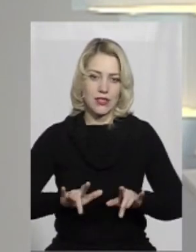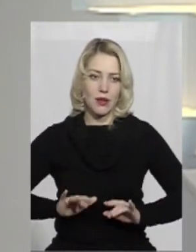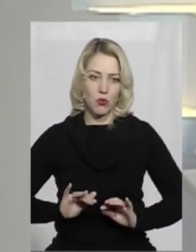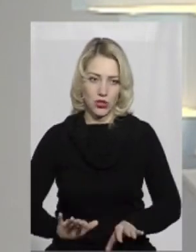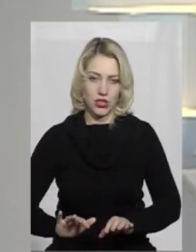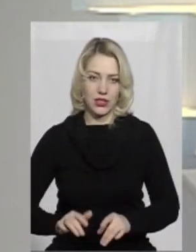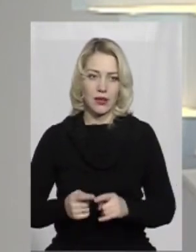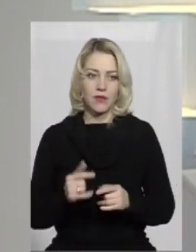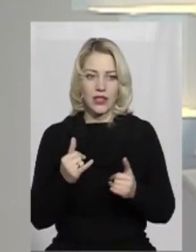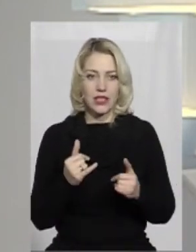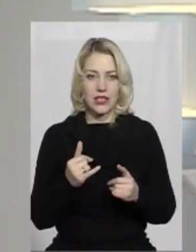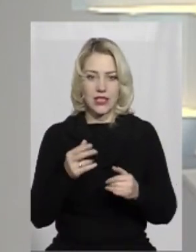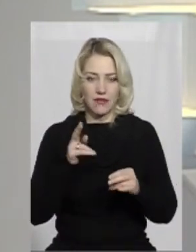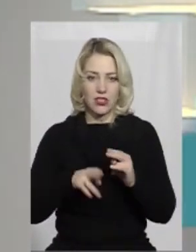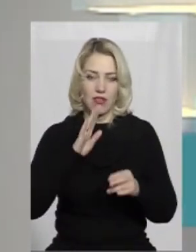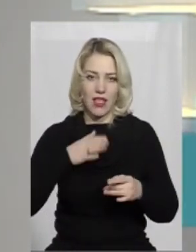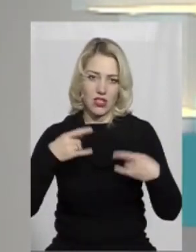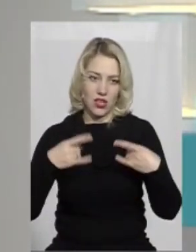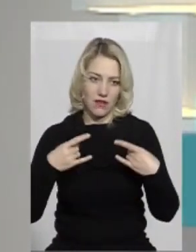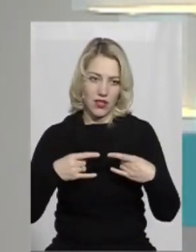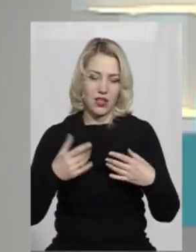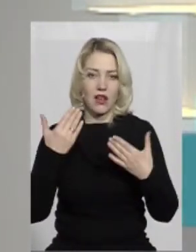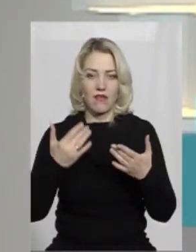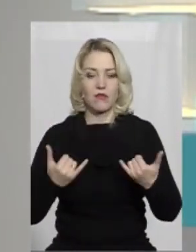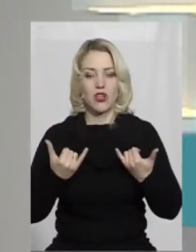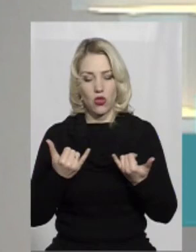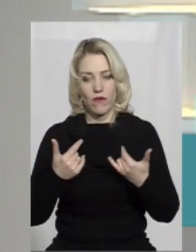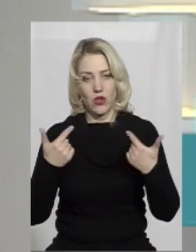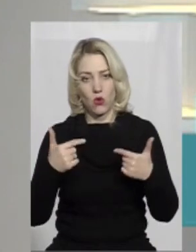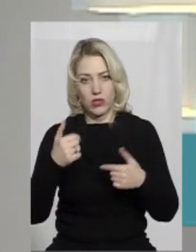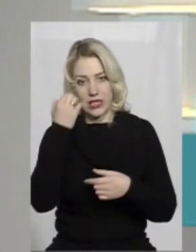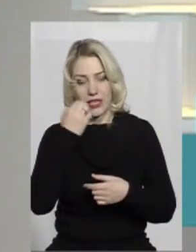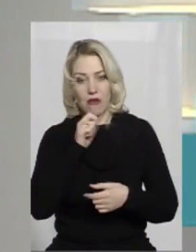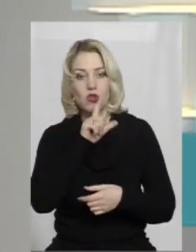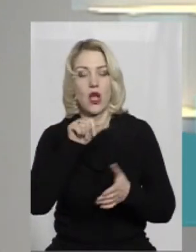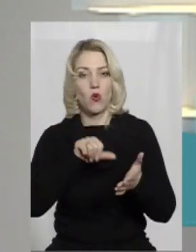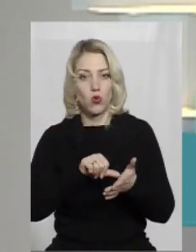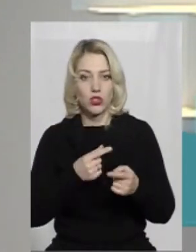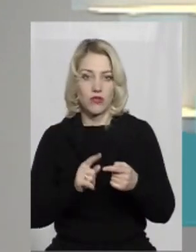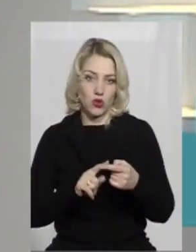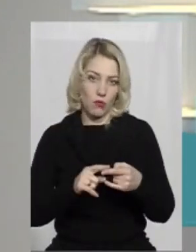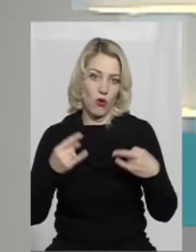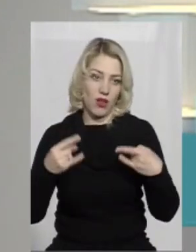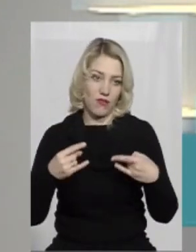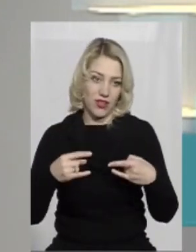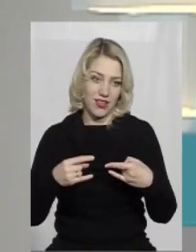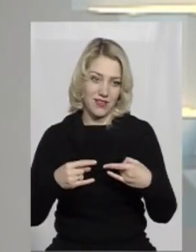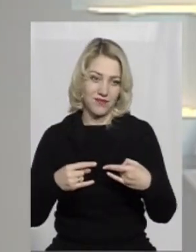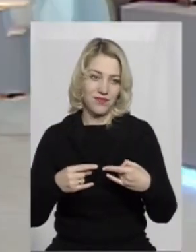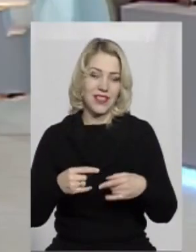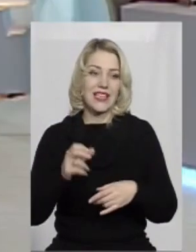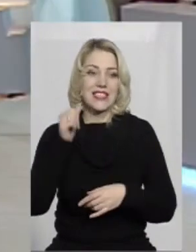Дарини Денисенко завершить наш ефір. Вам, шановні гості, дякую за участь у сьогоднішньому ефірі. Сюємо вам. Дякую.